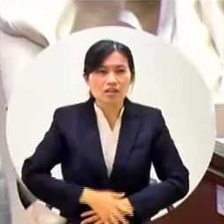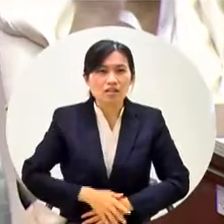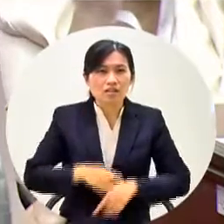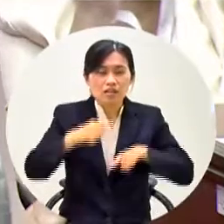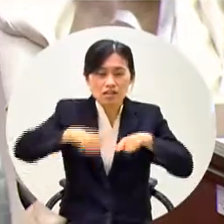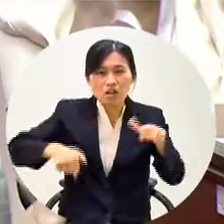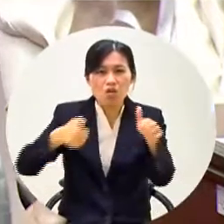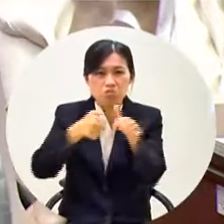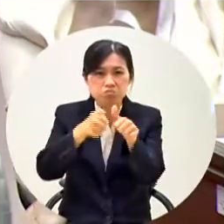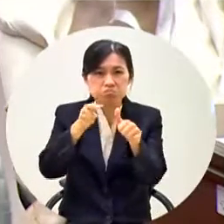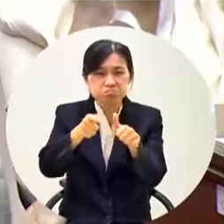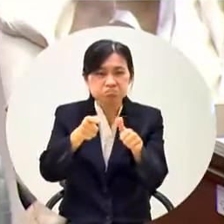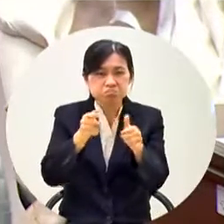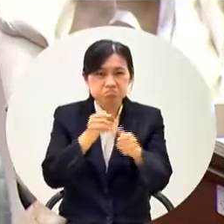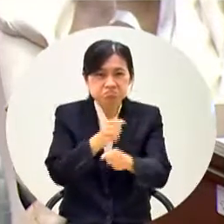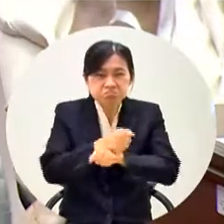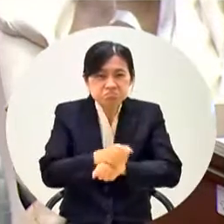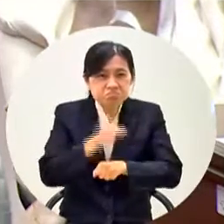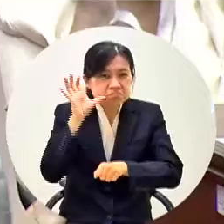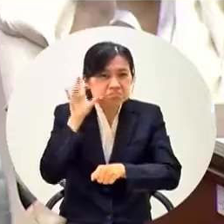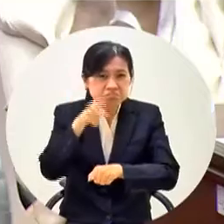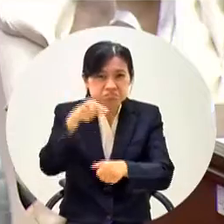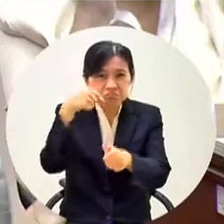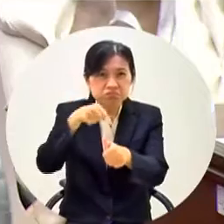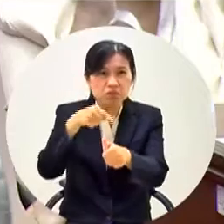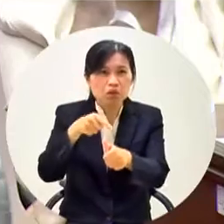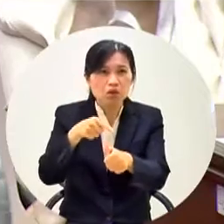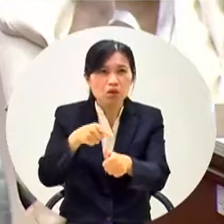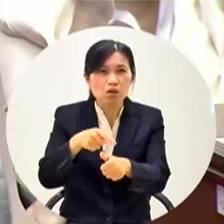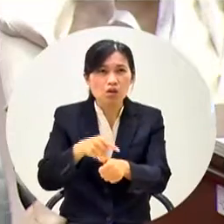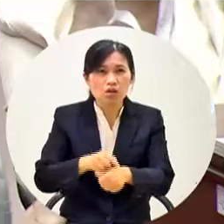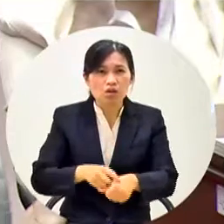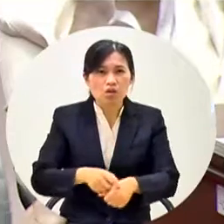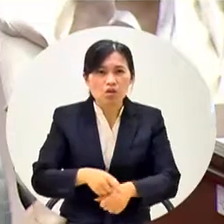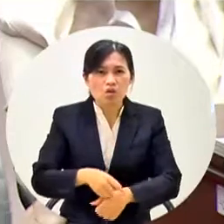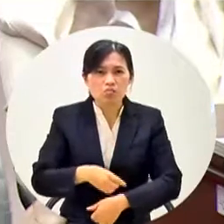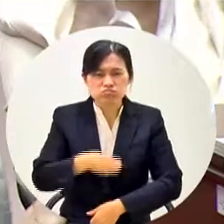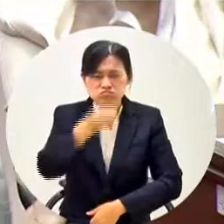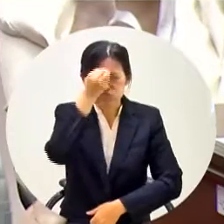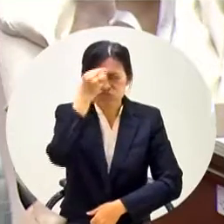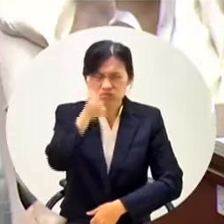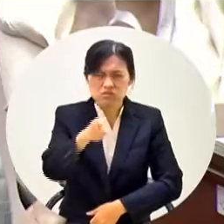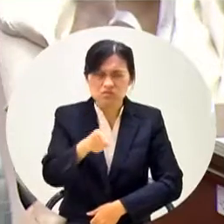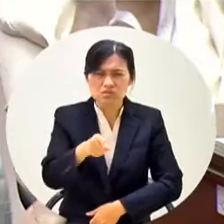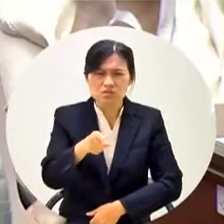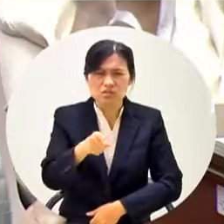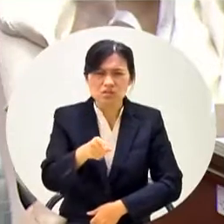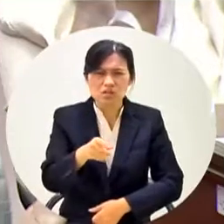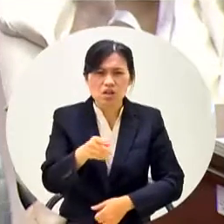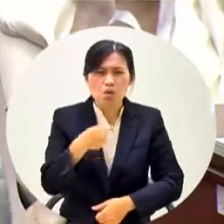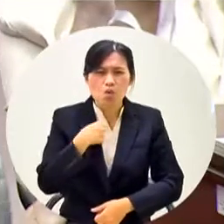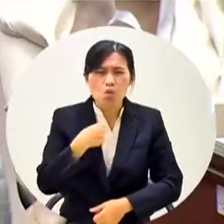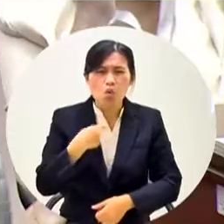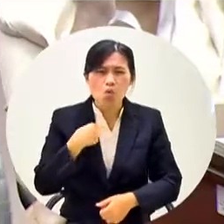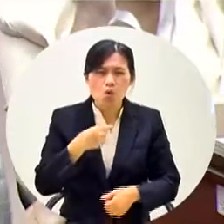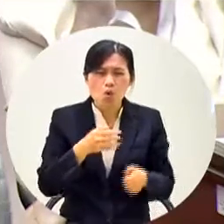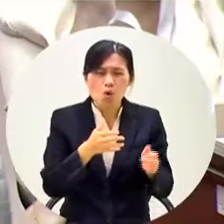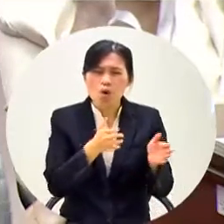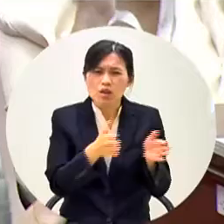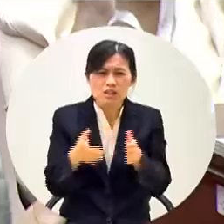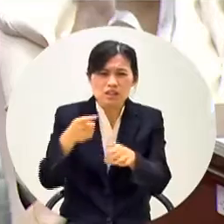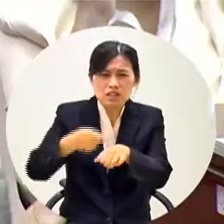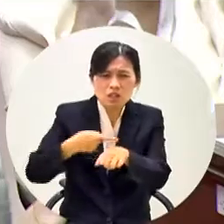聽一下因為你是教育的但是我最討厭你剛剛用這種方式你太不理性了我很理性問你不理性回答